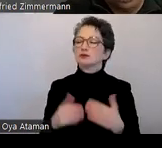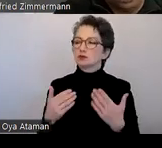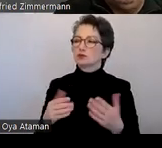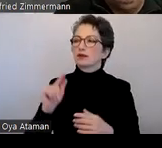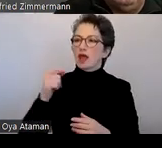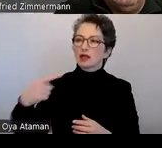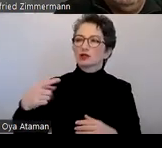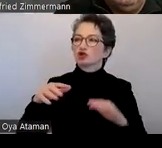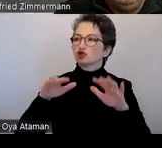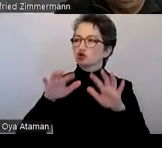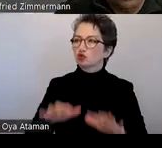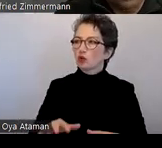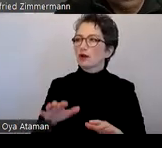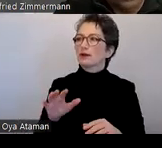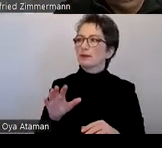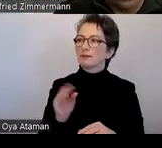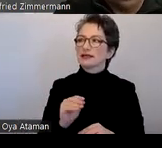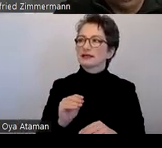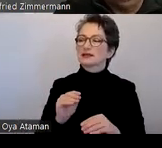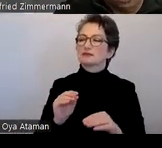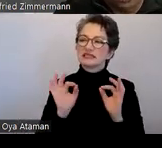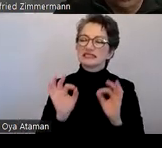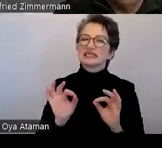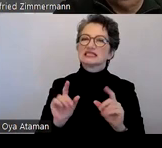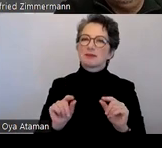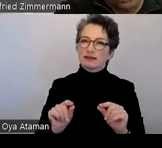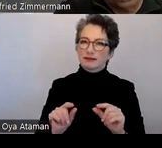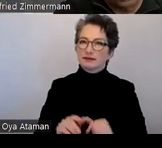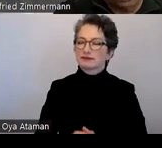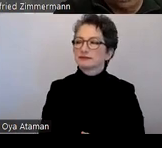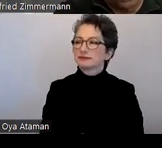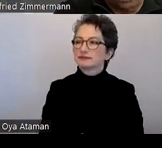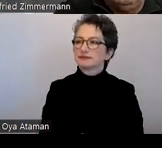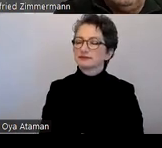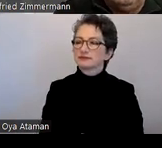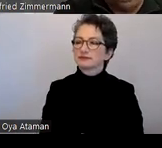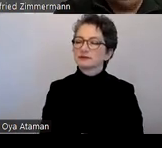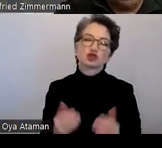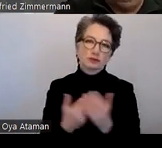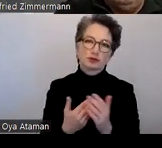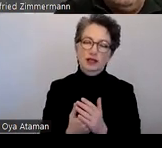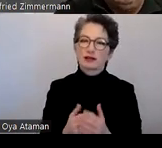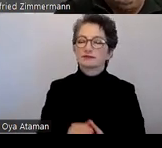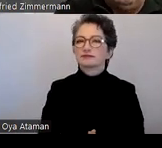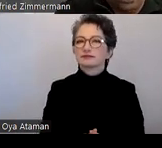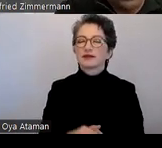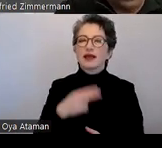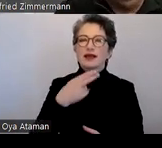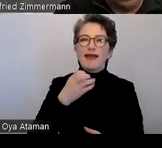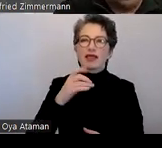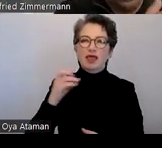Semantik aufweisen. Also das zum Beispiel die Headers, H1,